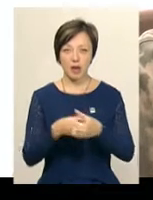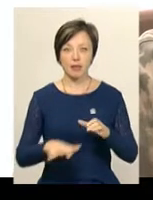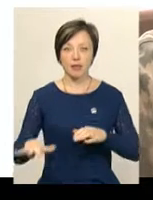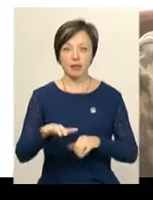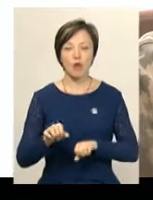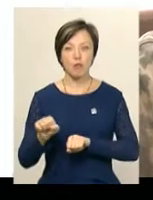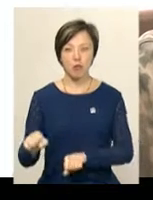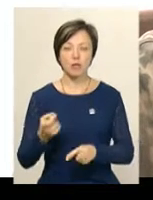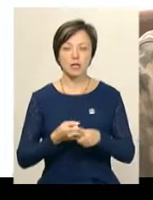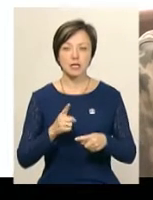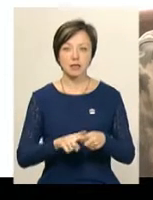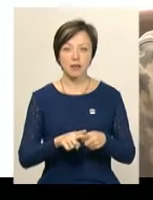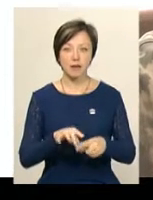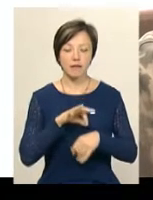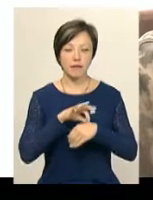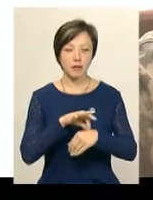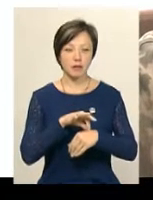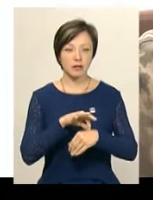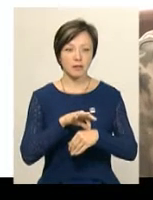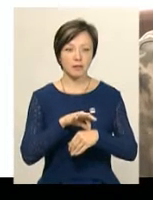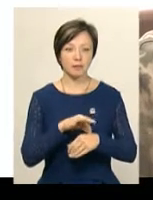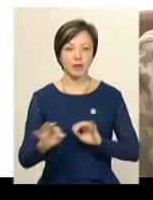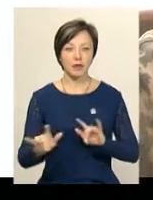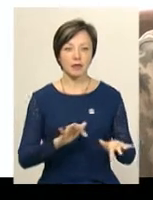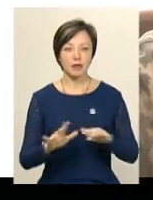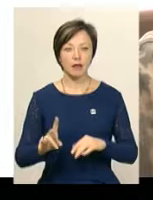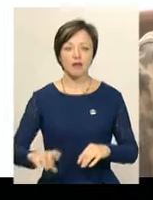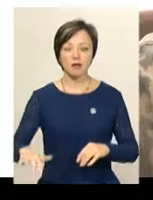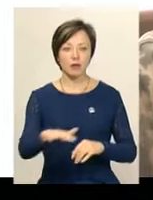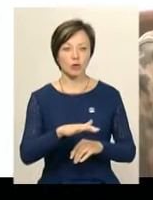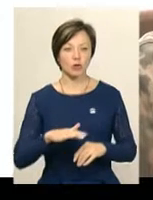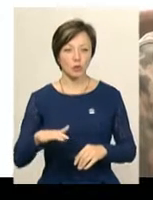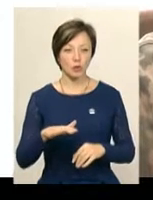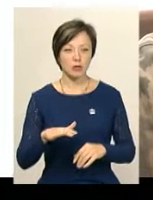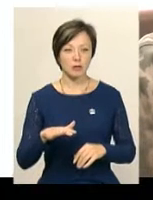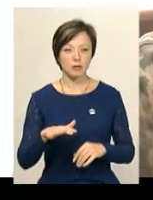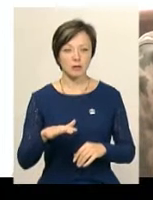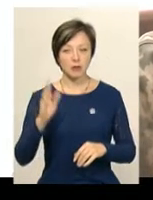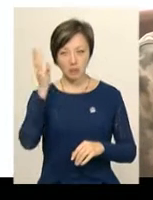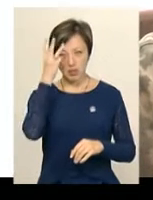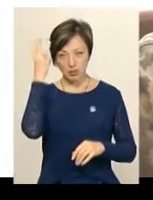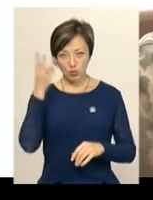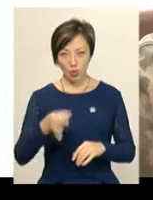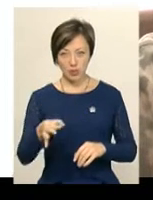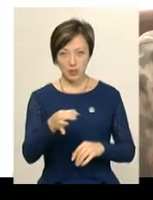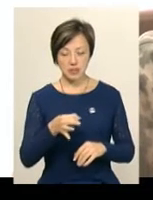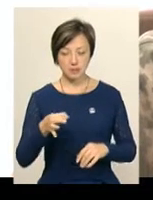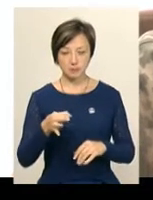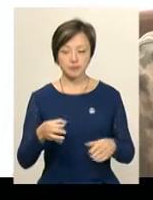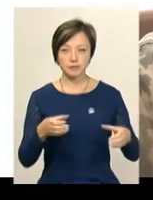оборони – це ведення дій на території Хмельницької області.